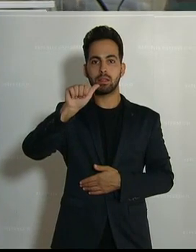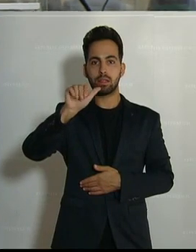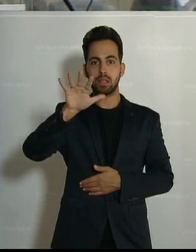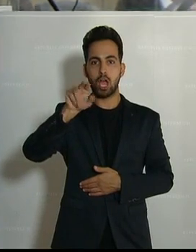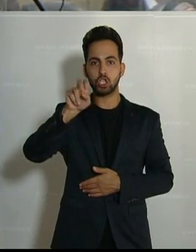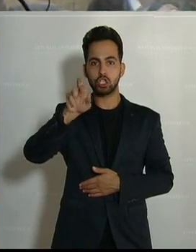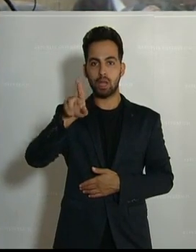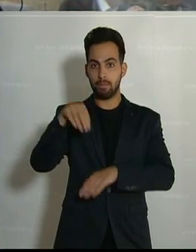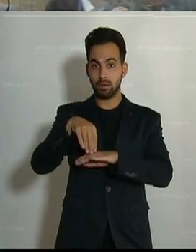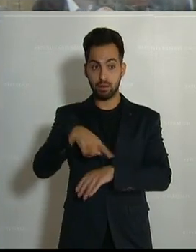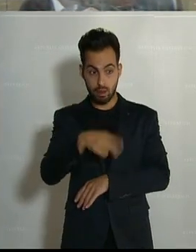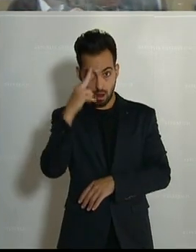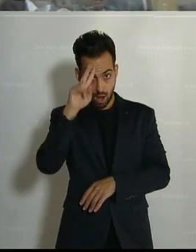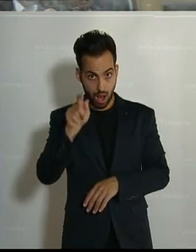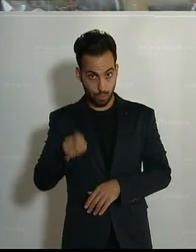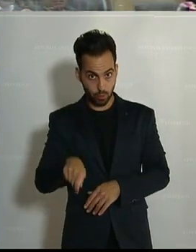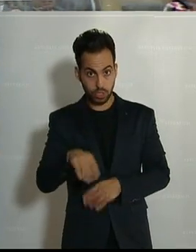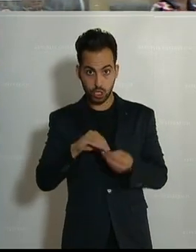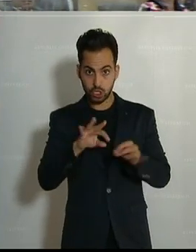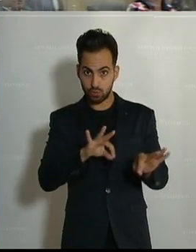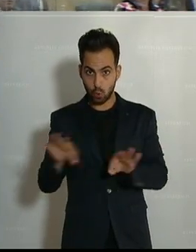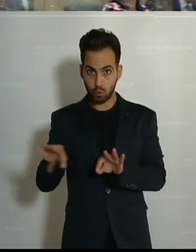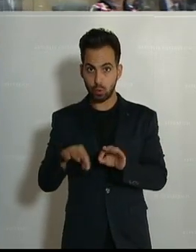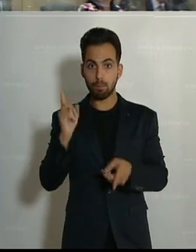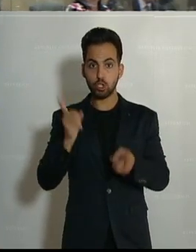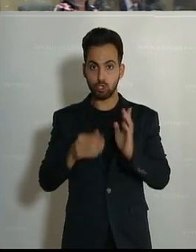Herr Abgeordneter, Sie kennen die Bestimmungen der Geschäftsordnung.